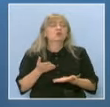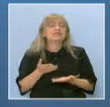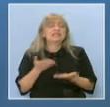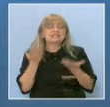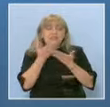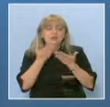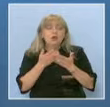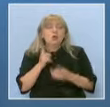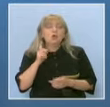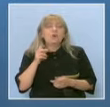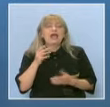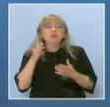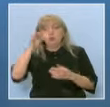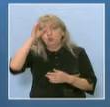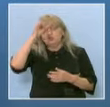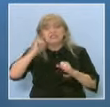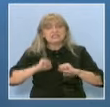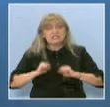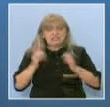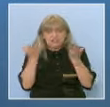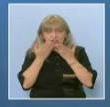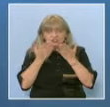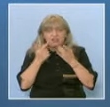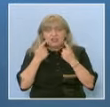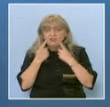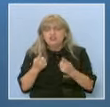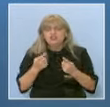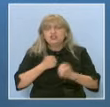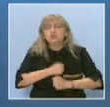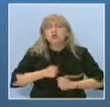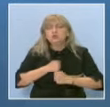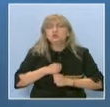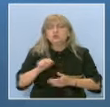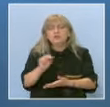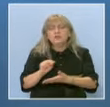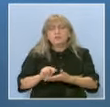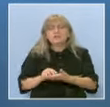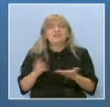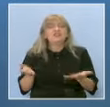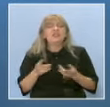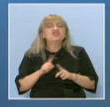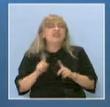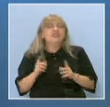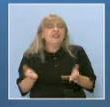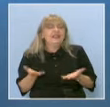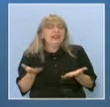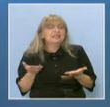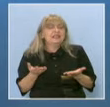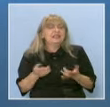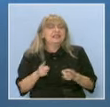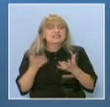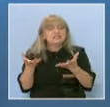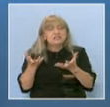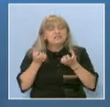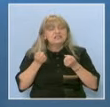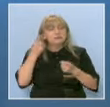ученик седне да чете, и види, че е страшно трудно написано по начин, който не е толкова лесен за